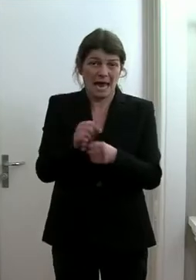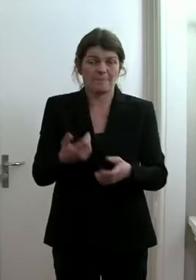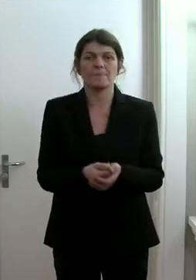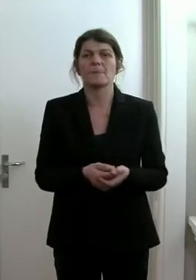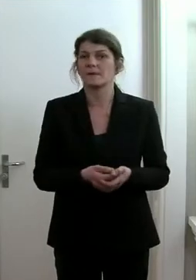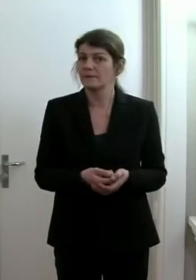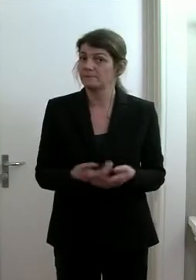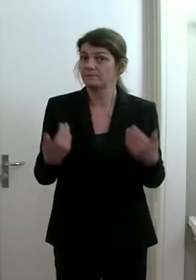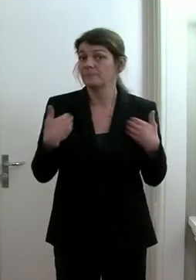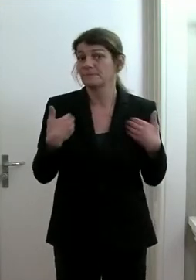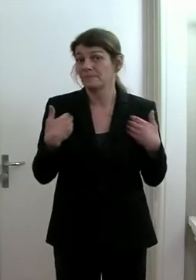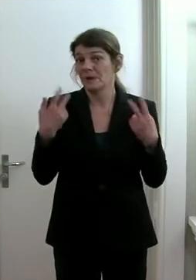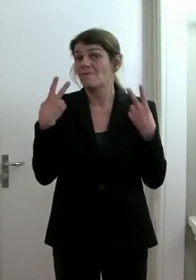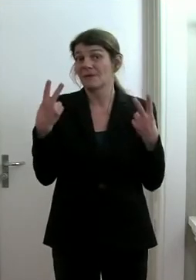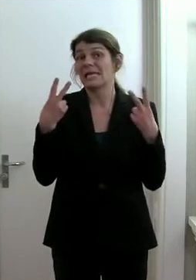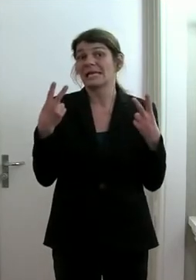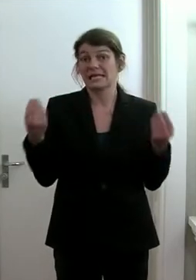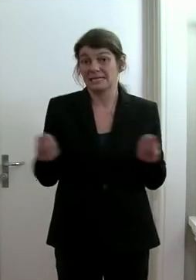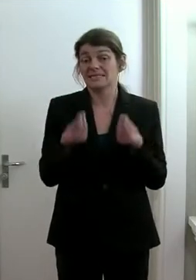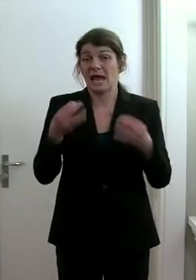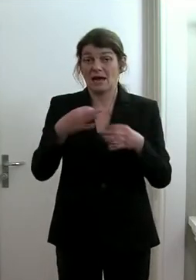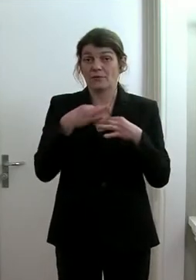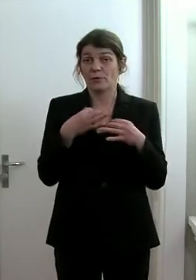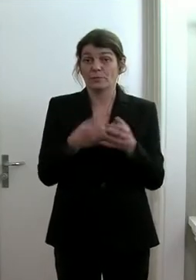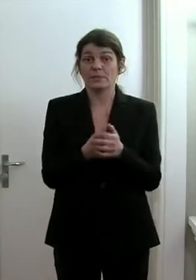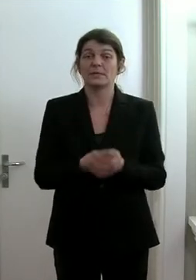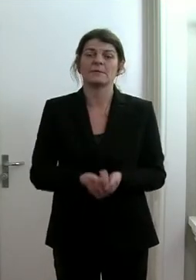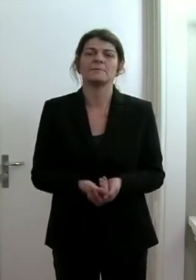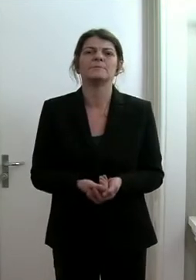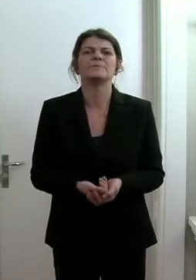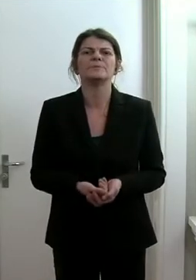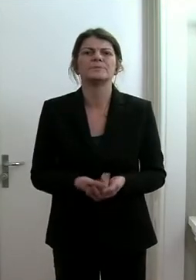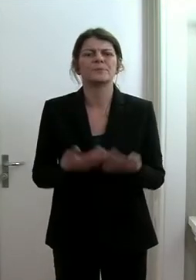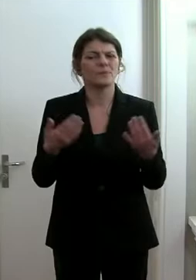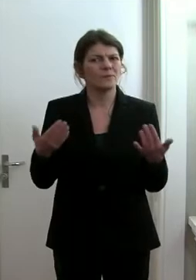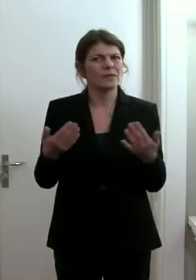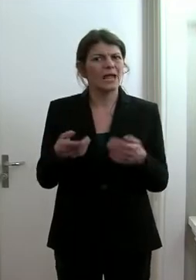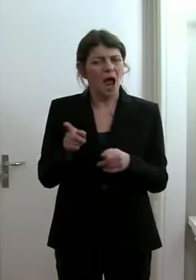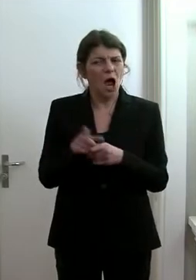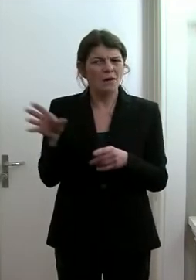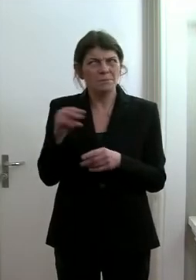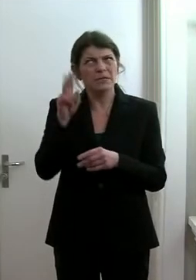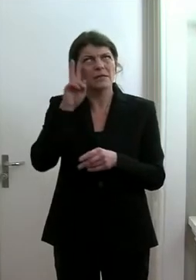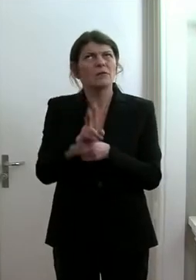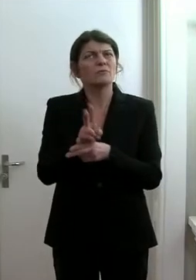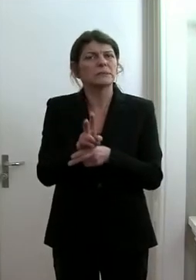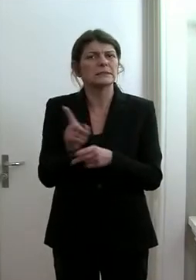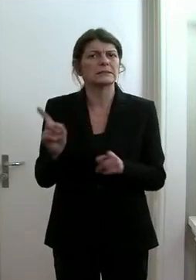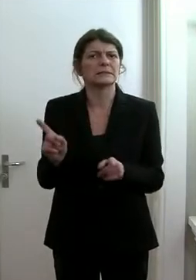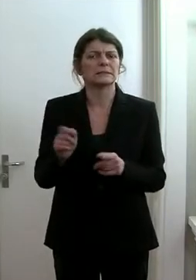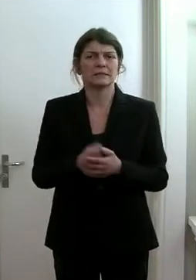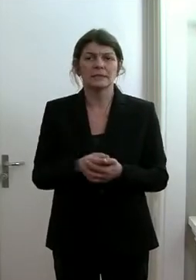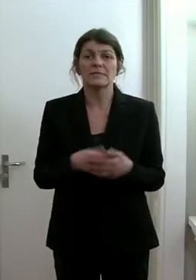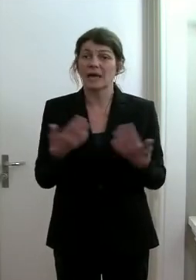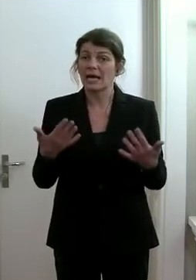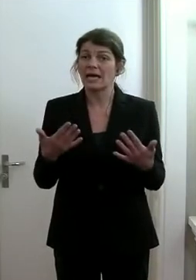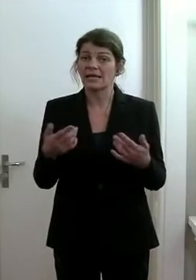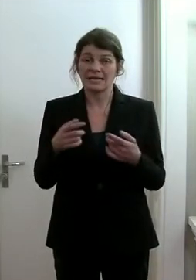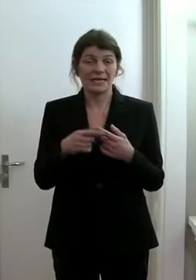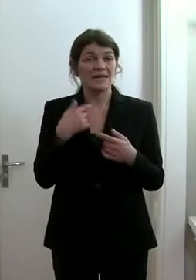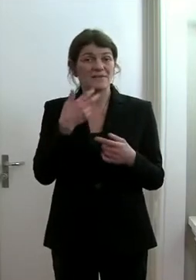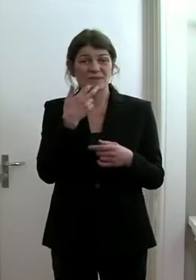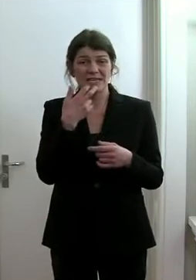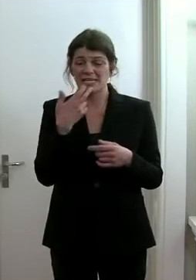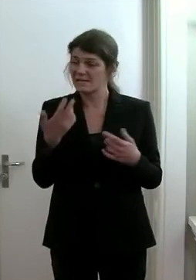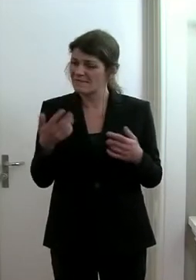mir ein ganz wichtiger Aspekt, dass man diesen auch mit beachtet, wenn es darum geht, dass wir alles daran